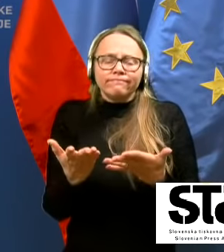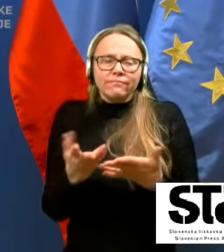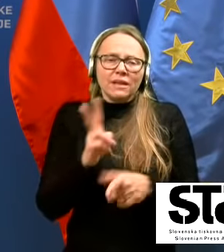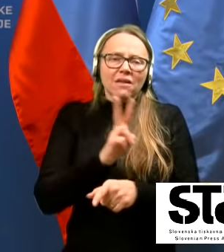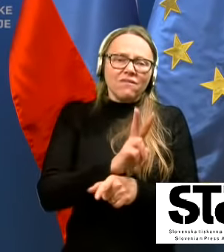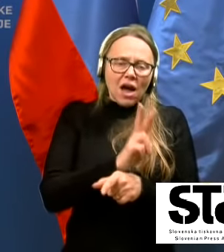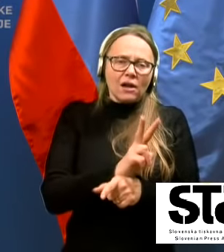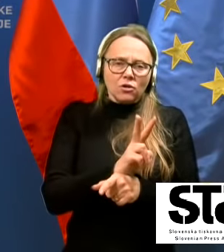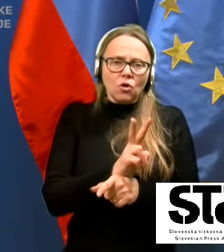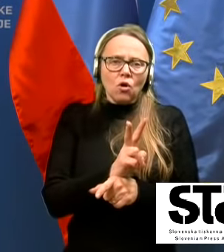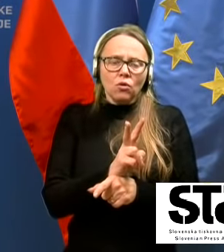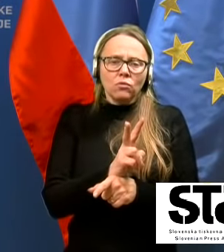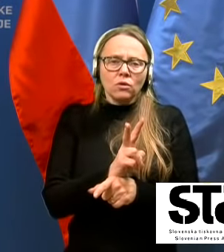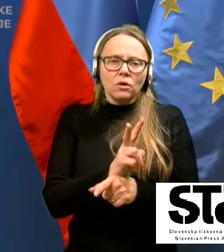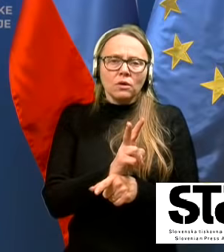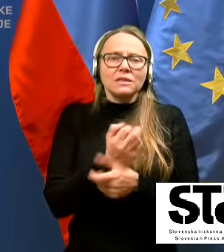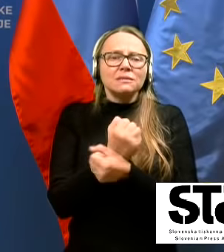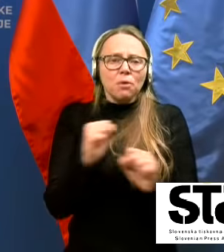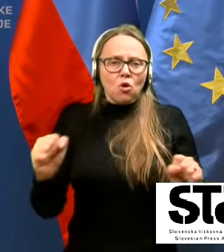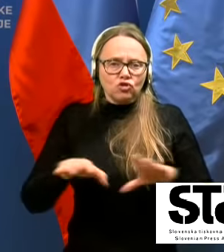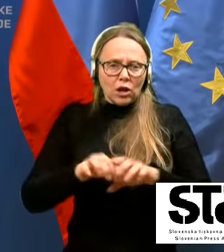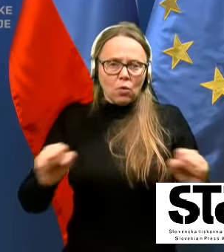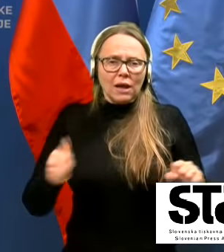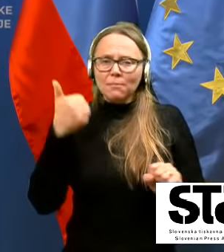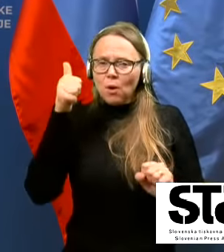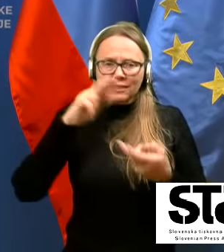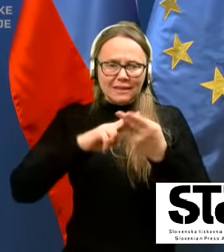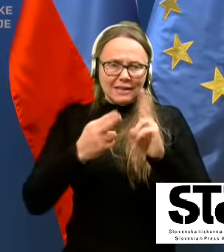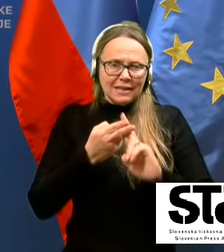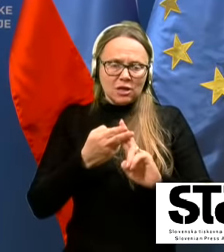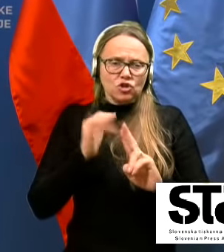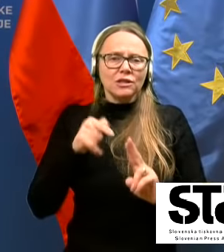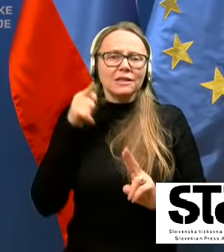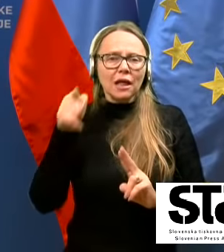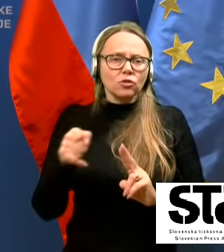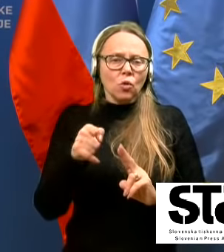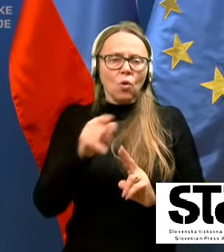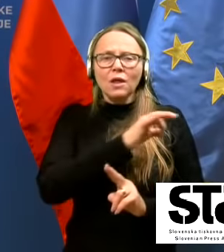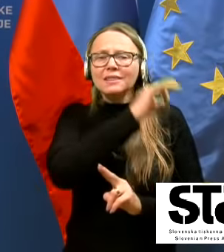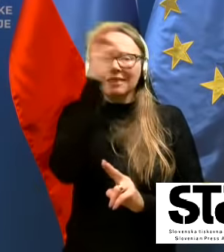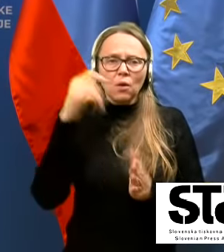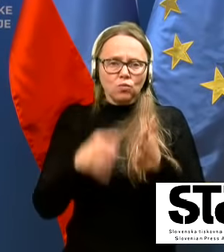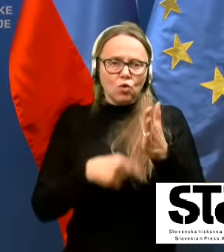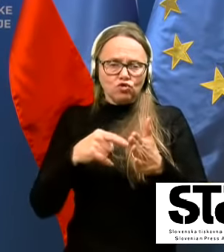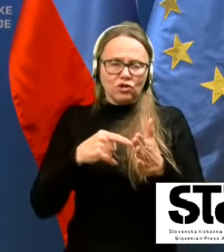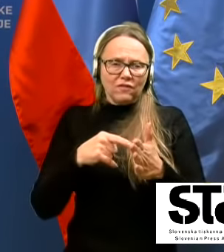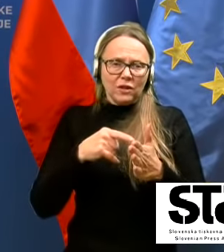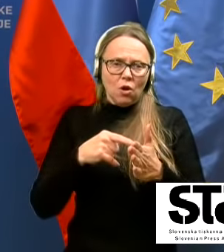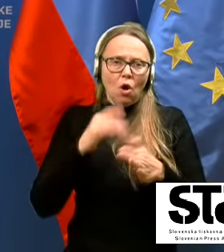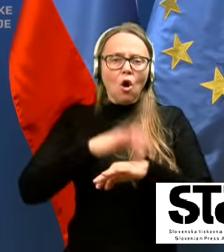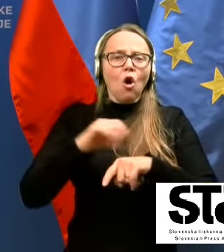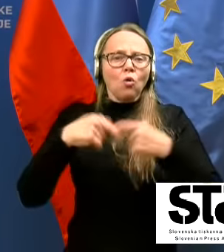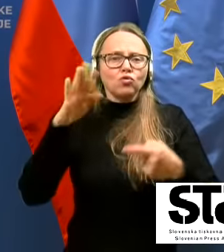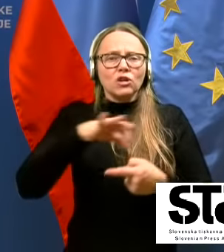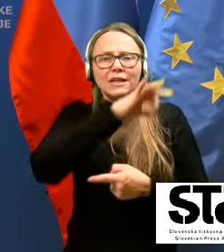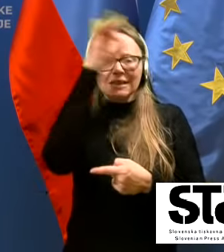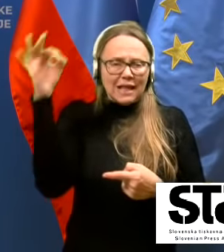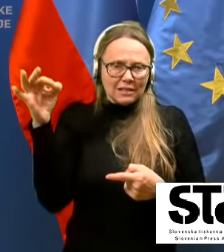ukrepov, je edini način, seveda, da to izhodiščno število dnevno okuženih močno zmanjšamo.